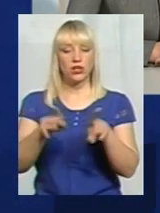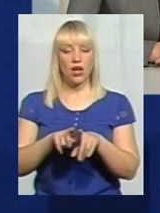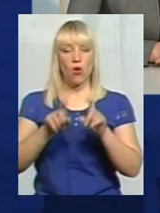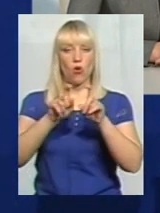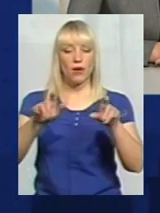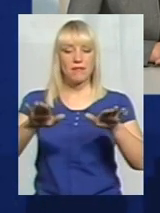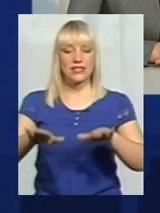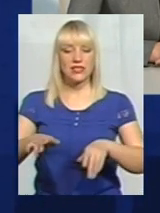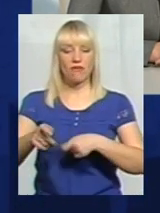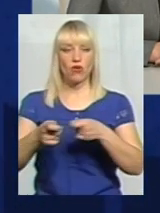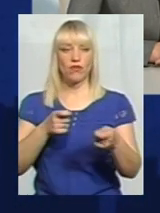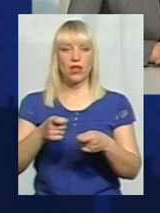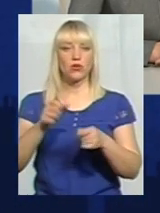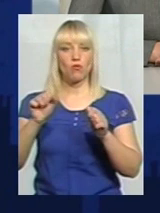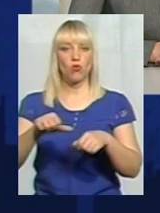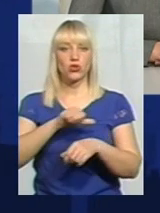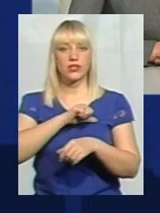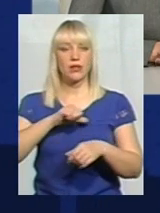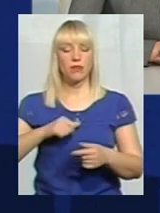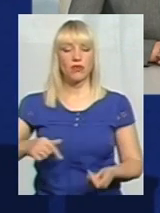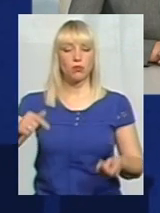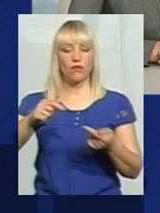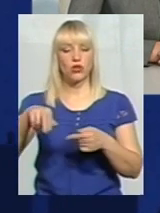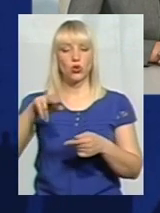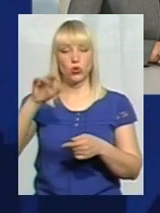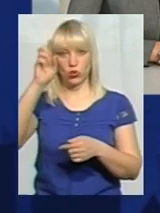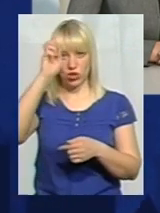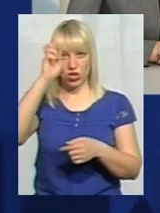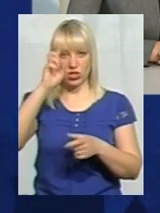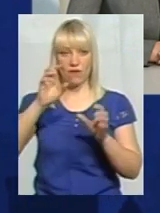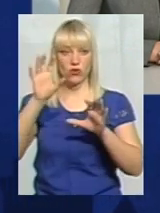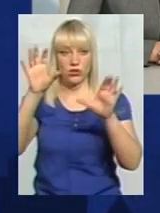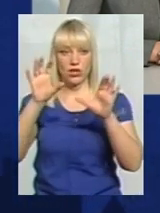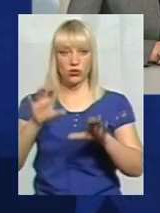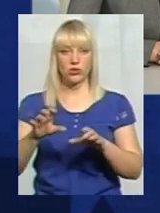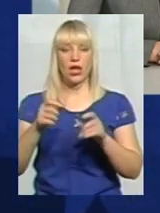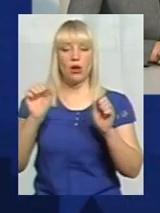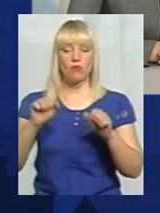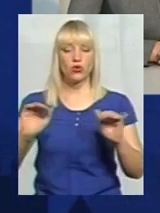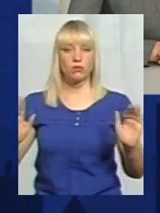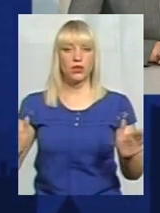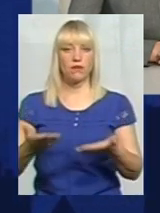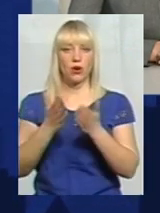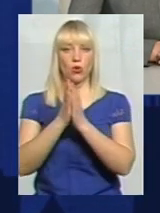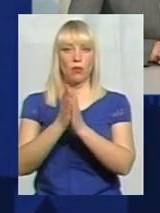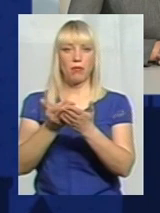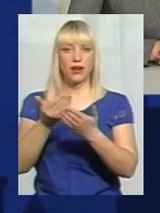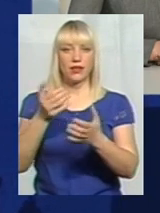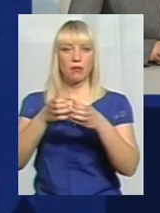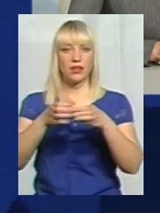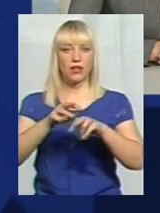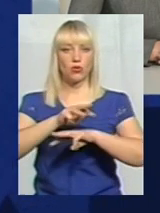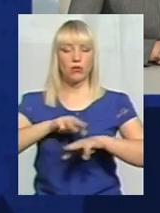влади можуть самі, відповідно до чинного законодавства пам'ятково-охоронній справі, піднімати клопотання перед Кабінетом Міністрів